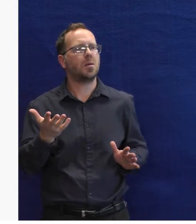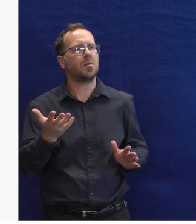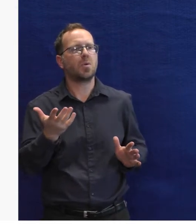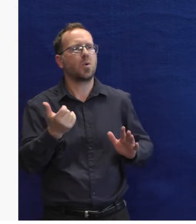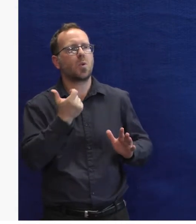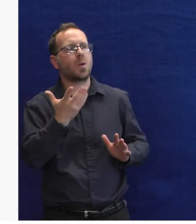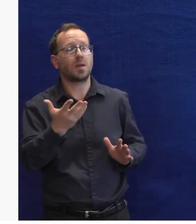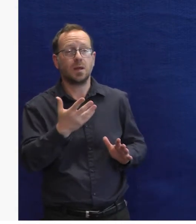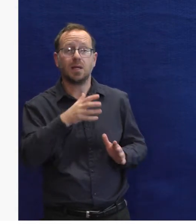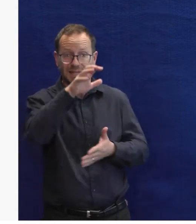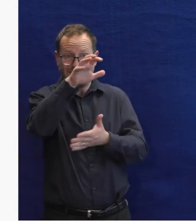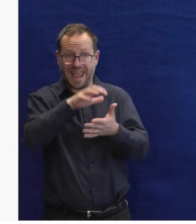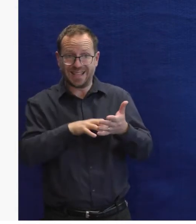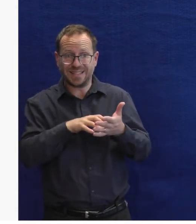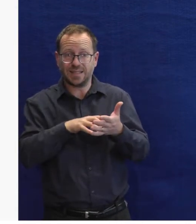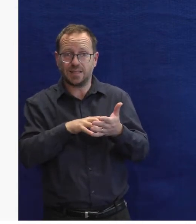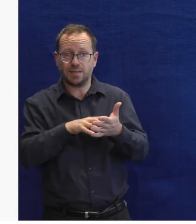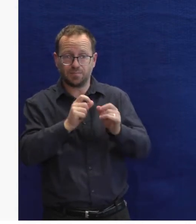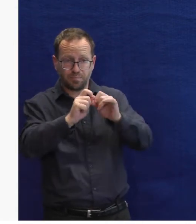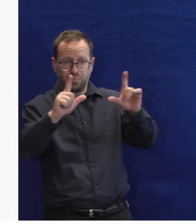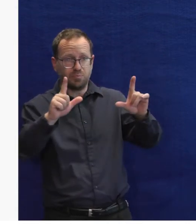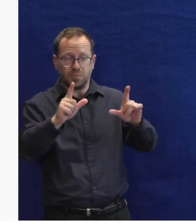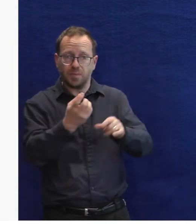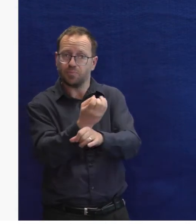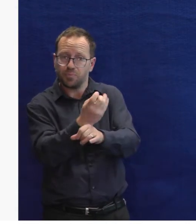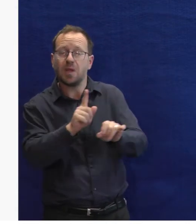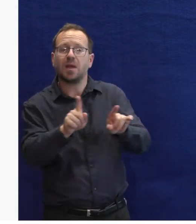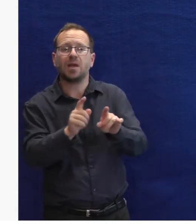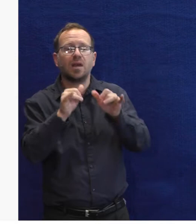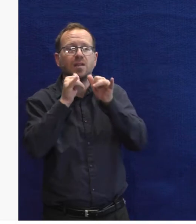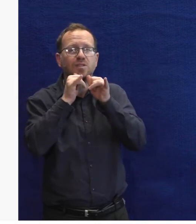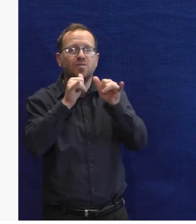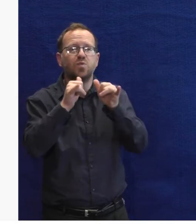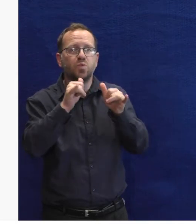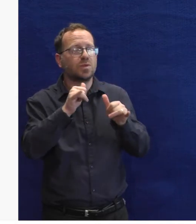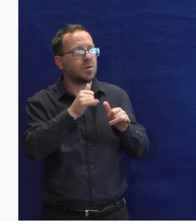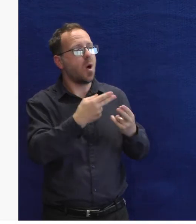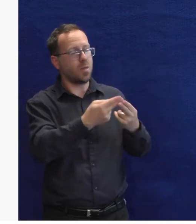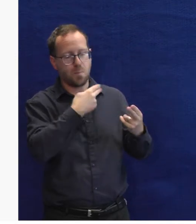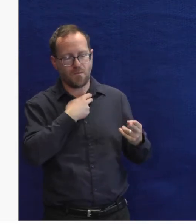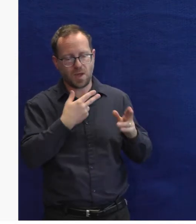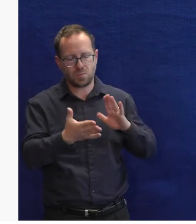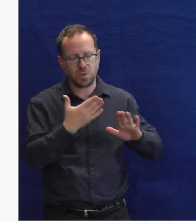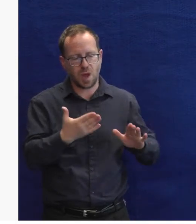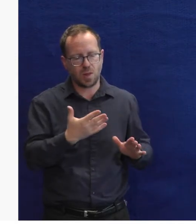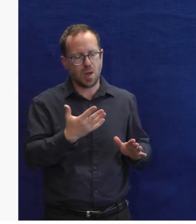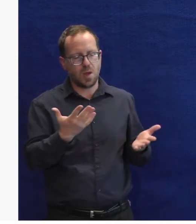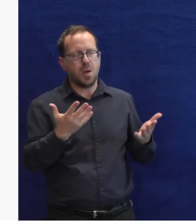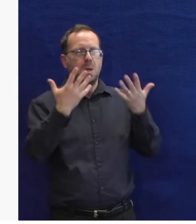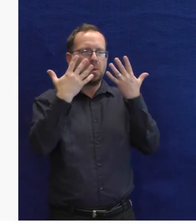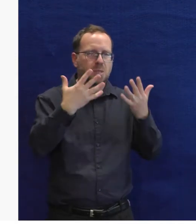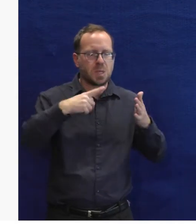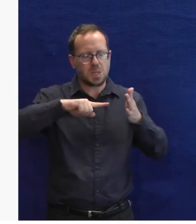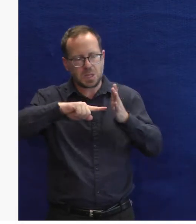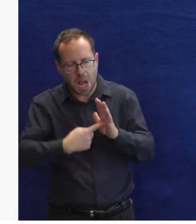řeknete, kolik je, tak už nedostanete jenom textovou odpověď nebo nějakou zpuštěnou aplikaci, ale dostanete tu